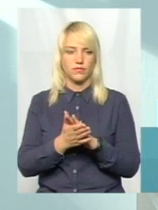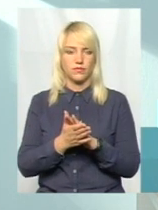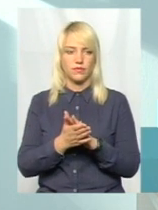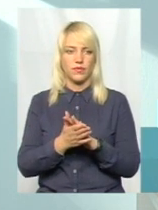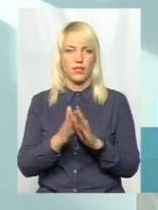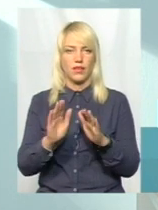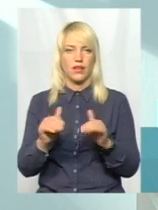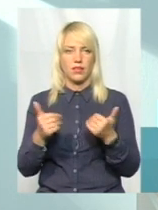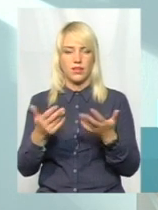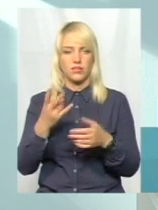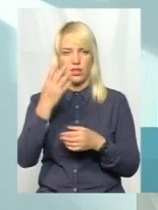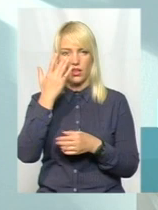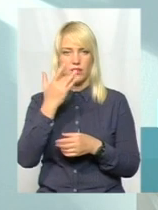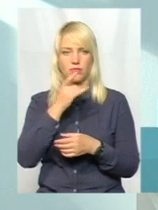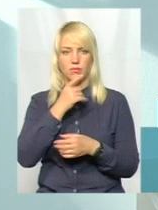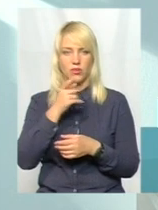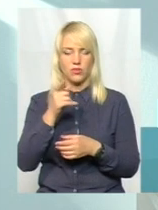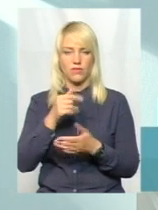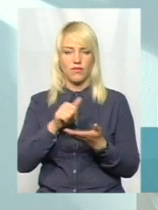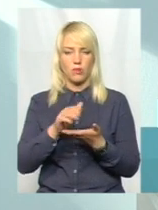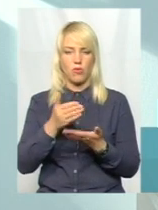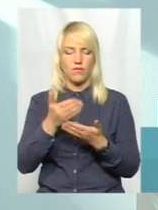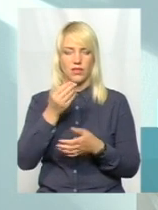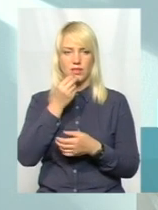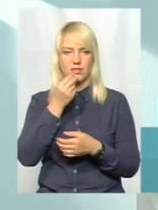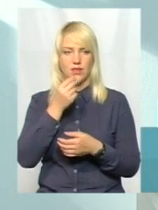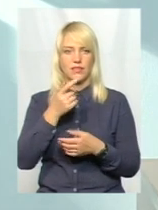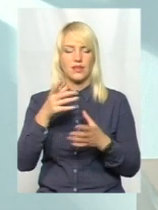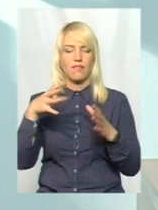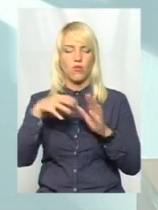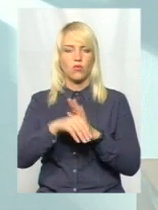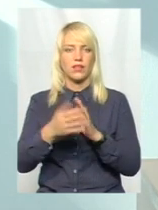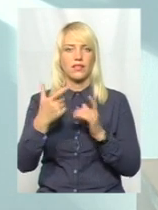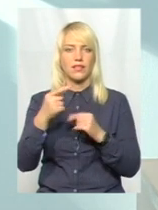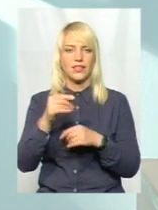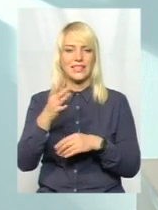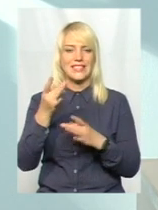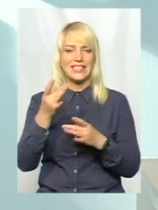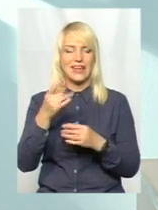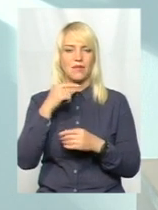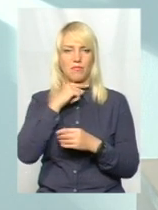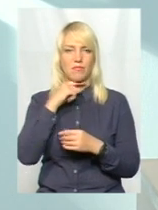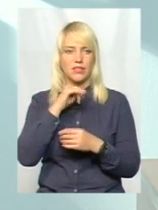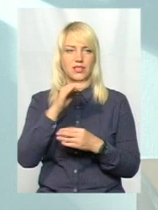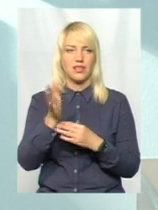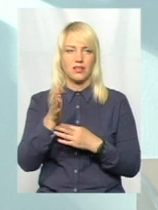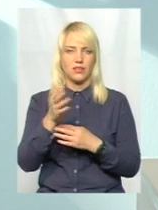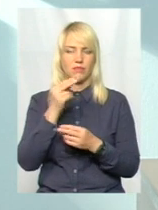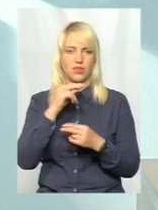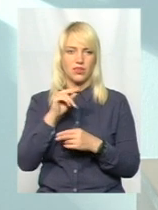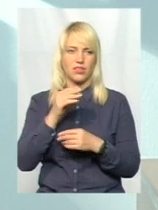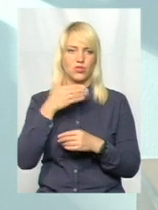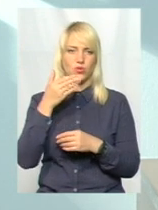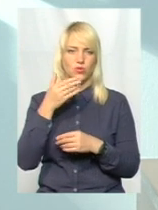Раджу краще на літній період відмовитися від страв із сирим м'ясом та рибою. Обов'язково краще відмовитися, краще з'їсти